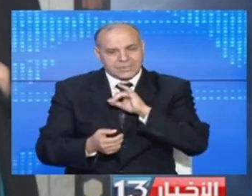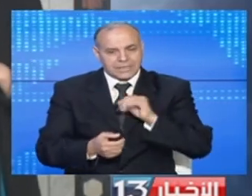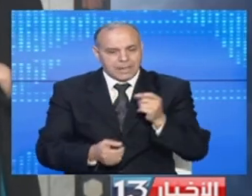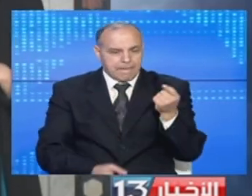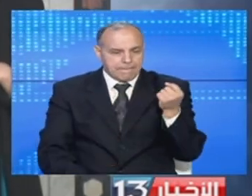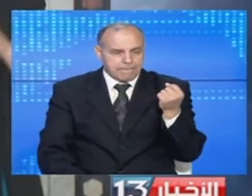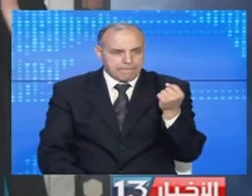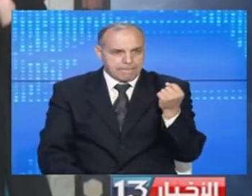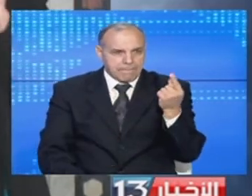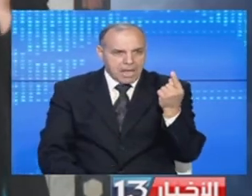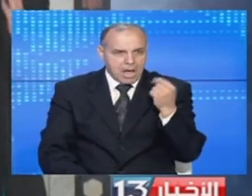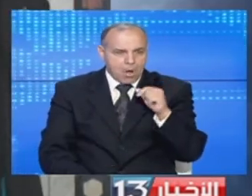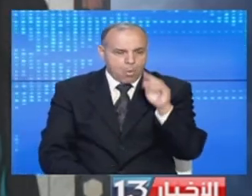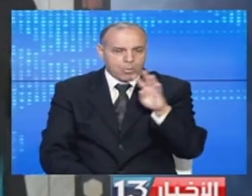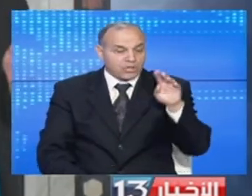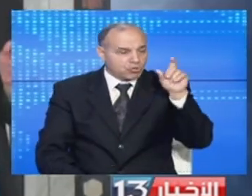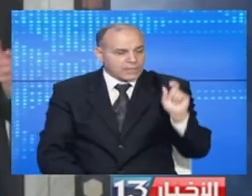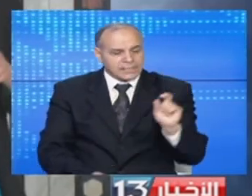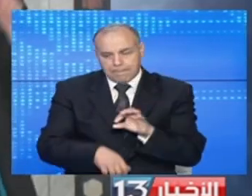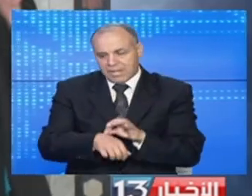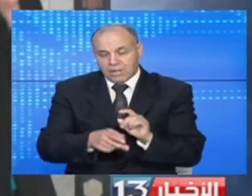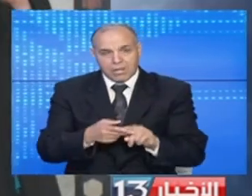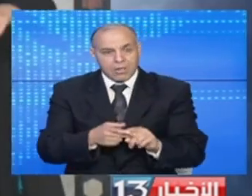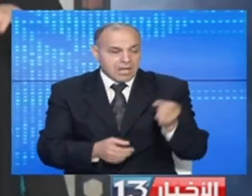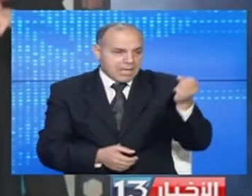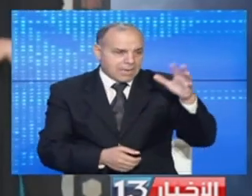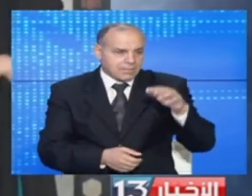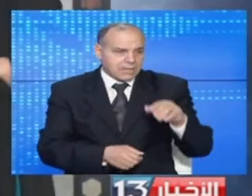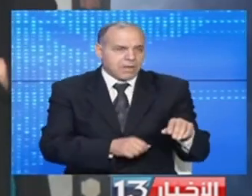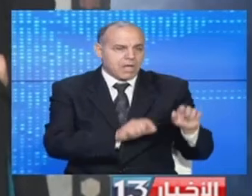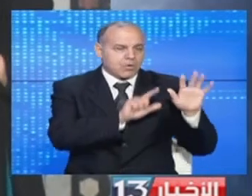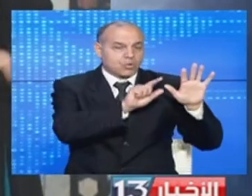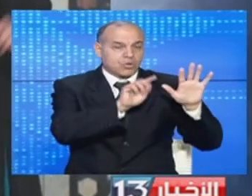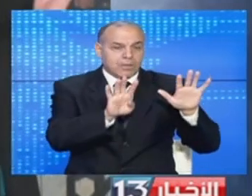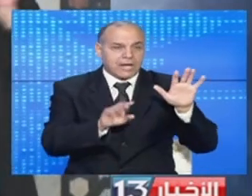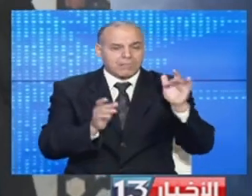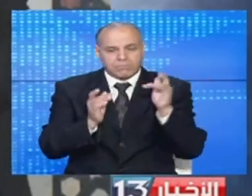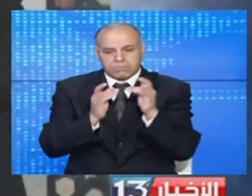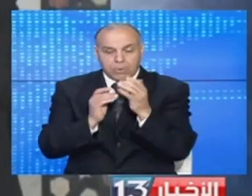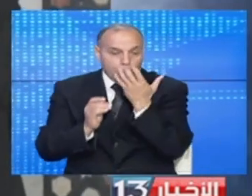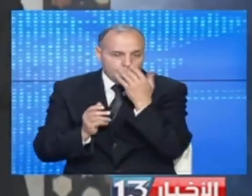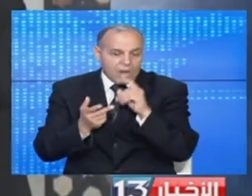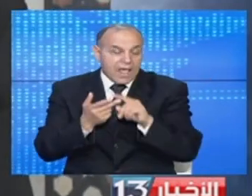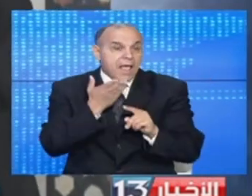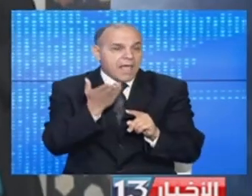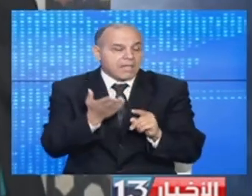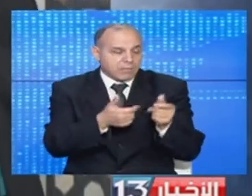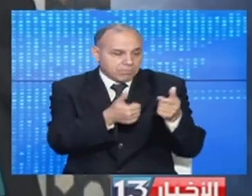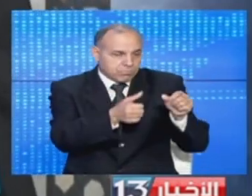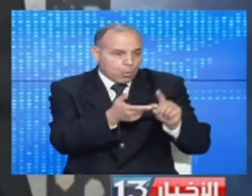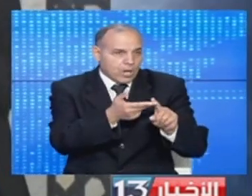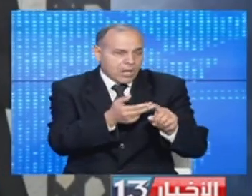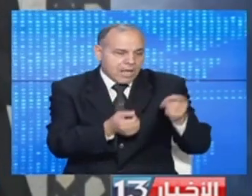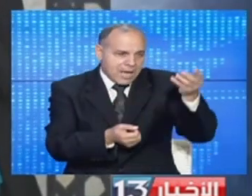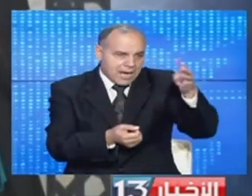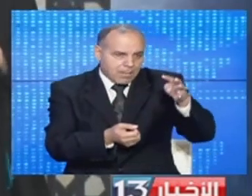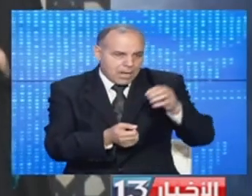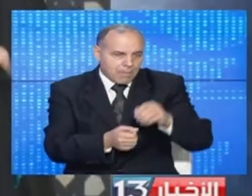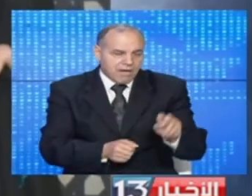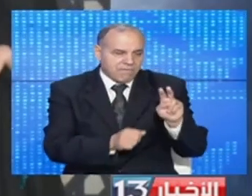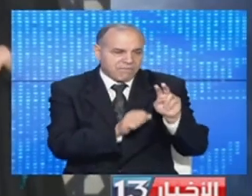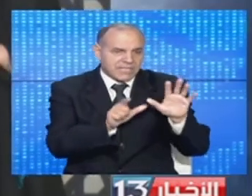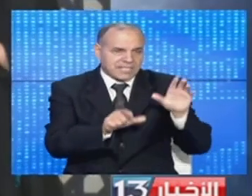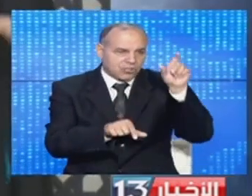144 مريض و579 سرير اكسجين يقيم فيهم 427